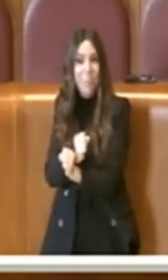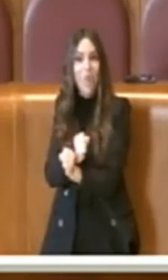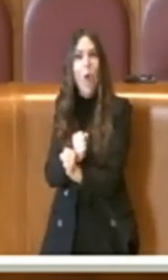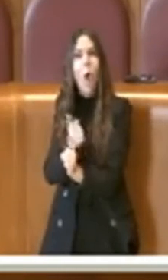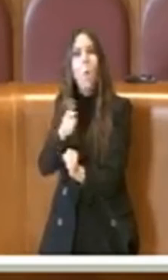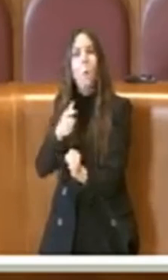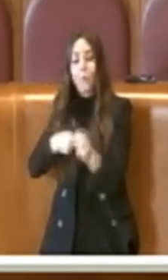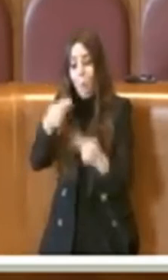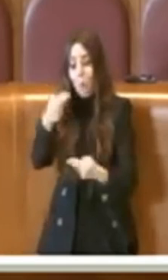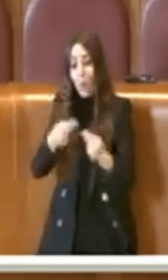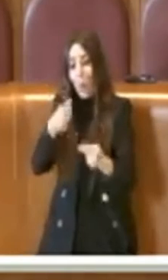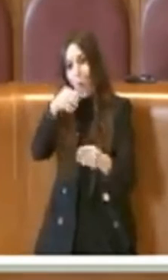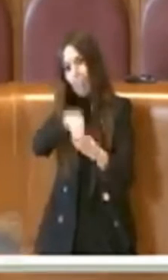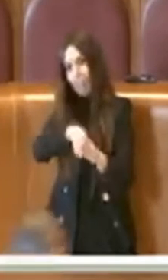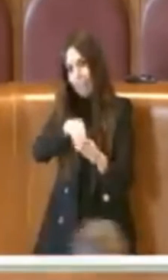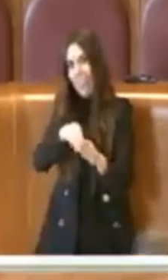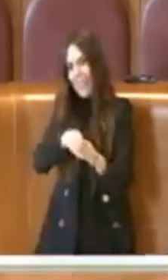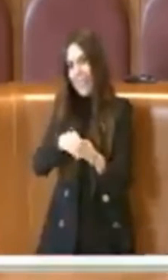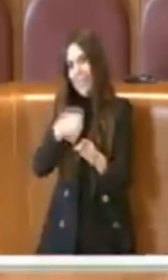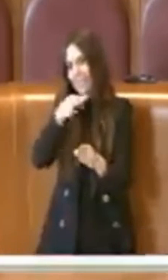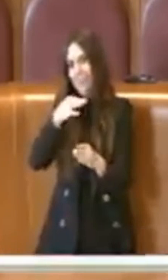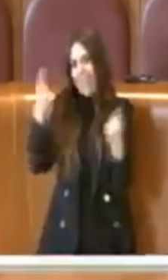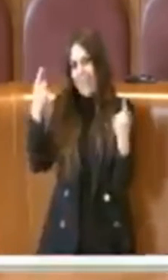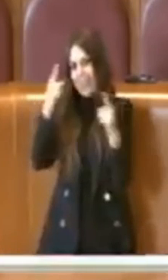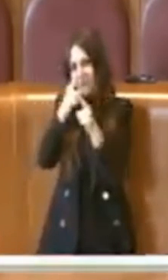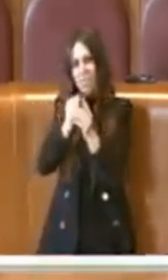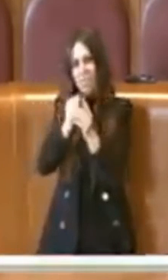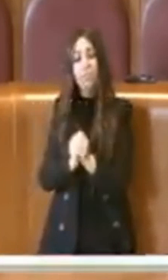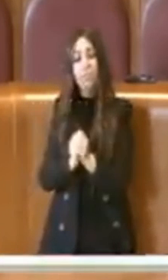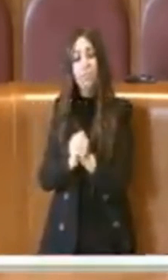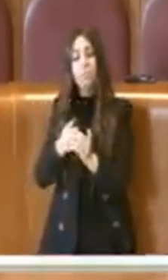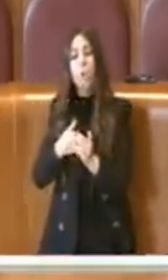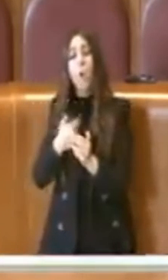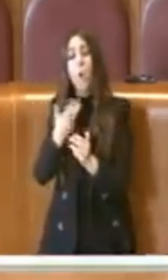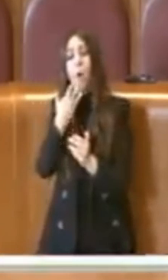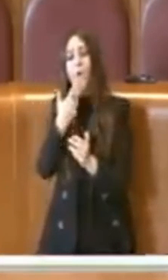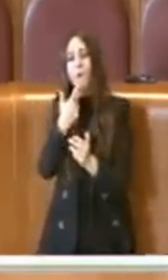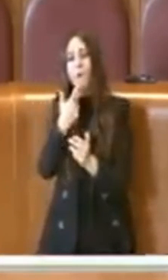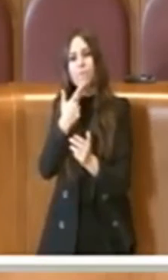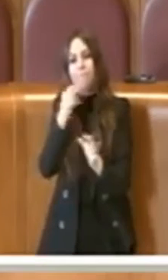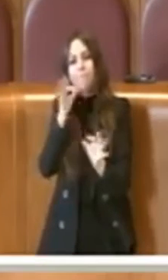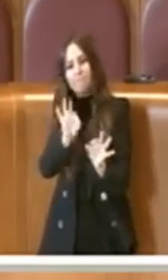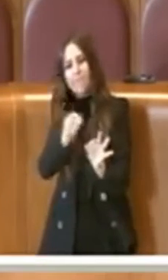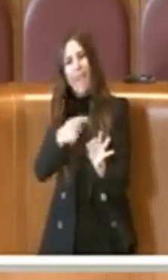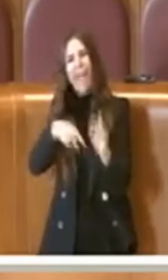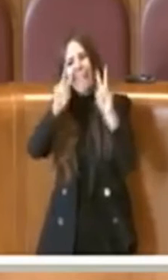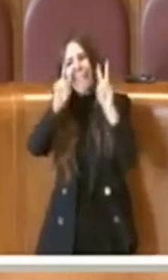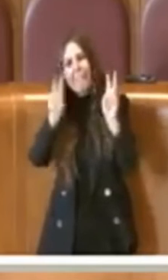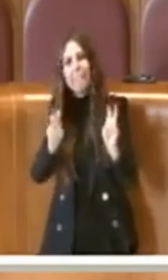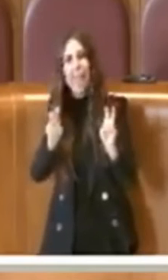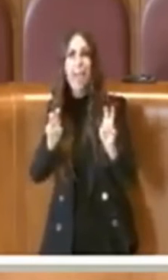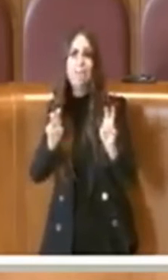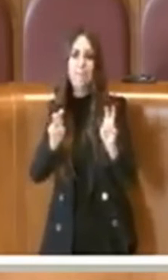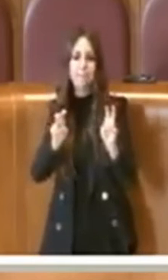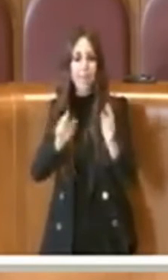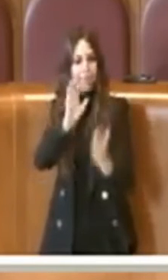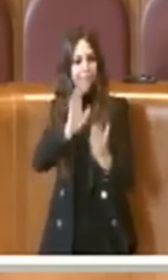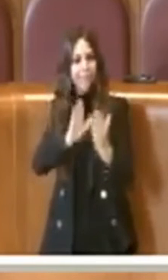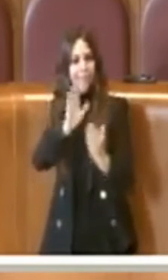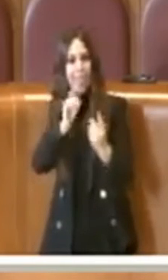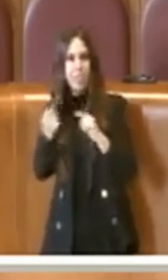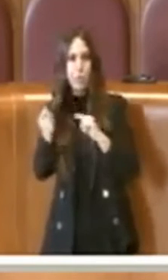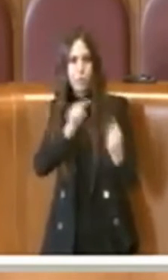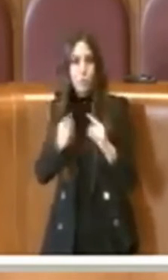ultimo bilancio. Vorrei soffermarmi su uno dei temi che è stato maggiormente dibattuto anche negli